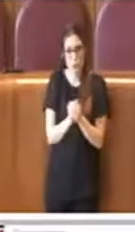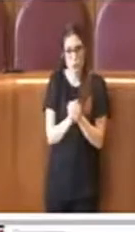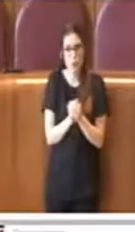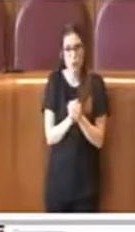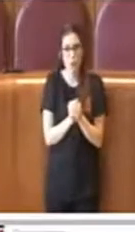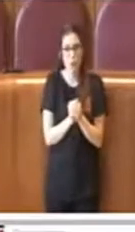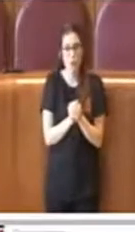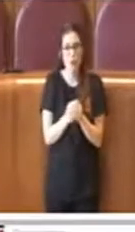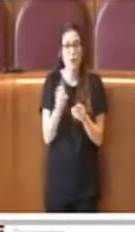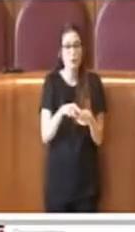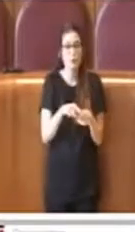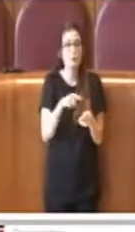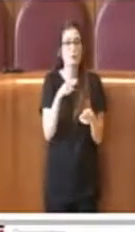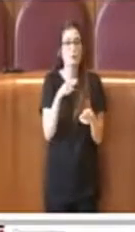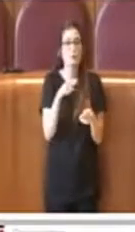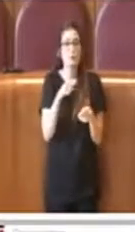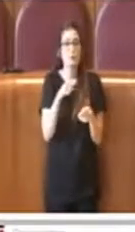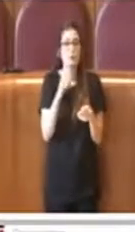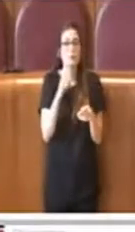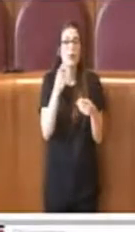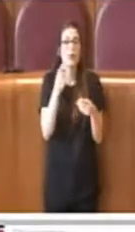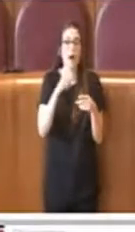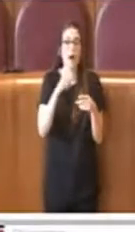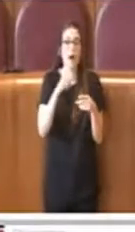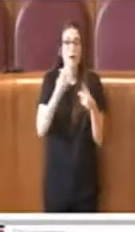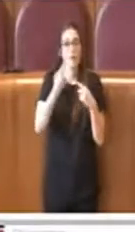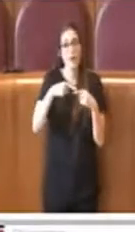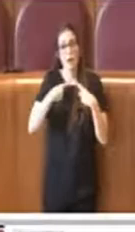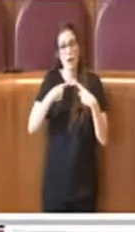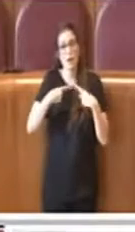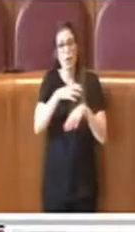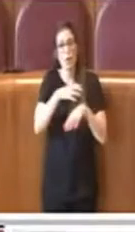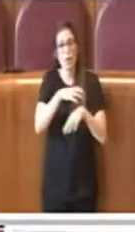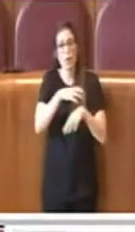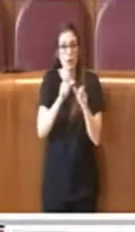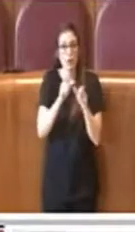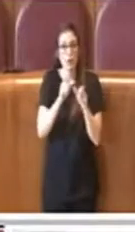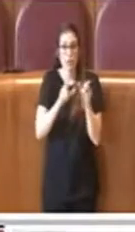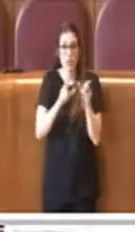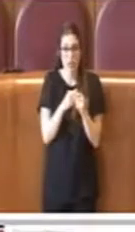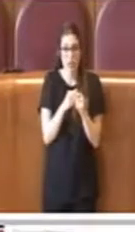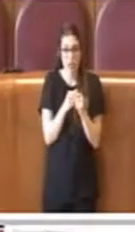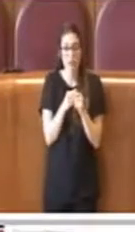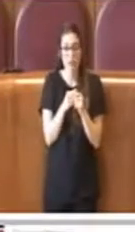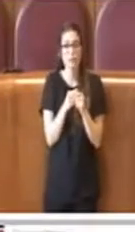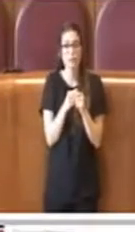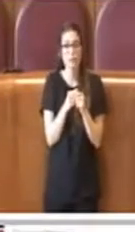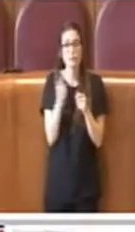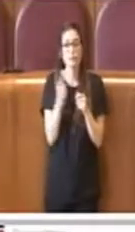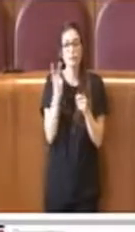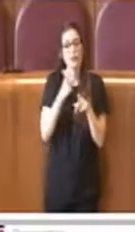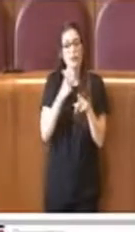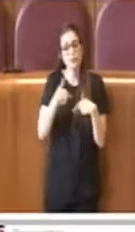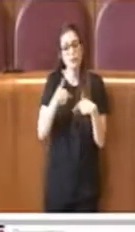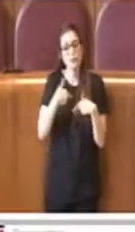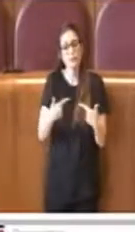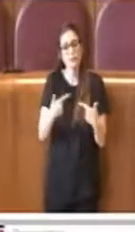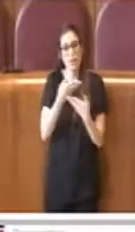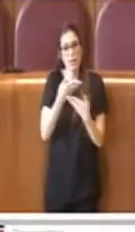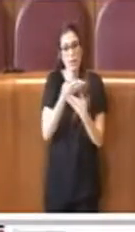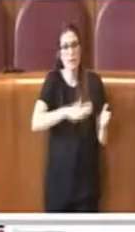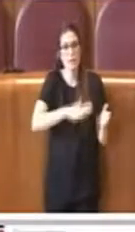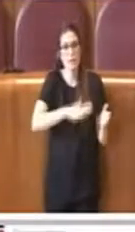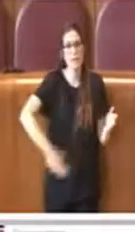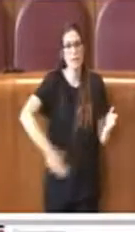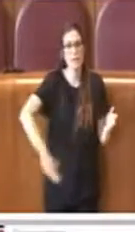municipali rappresentano novità e sicuramente anche per la consulta cittadina, lasciando al tempo stesso opportuno spazio e attenzione a piccole